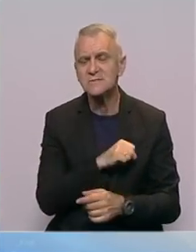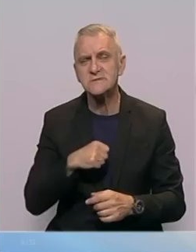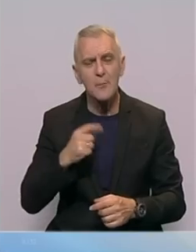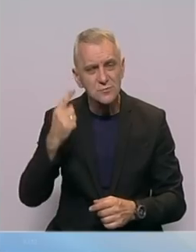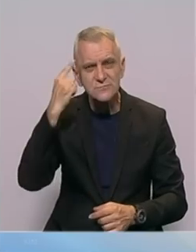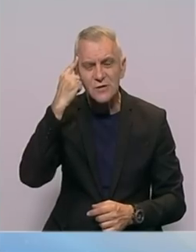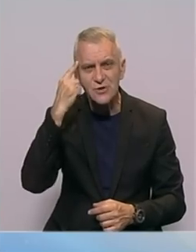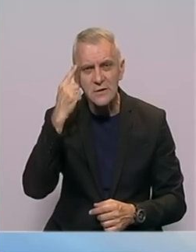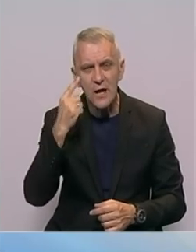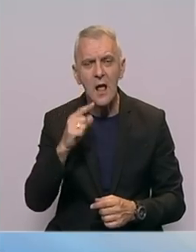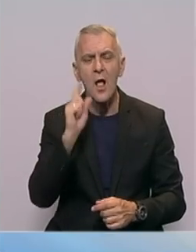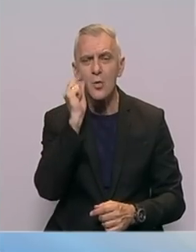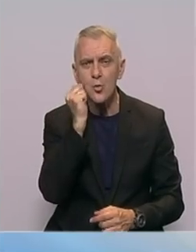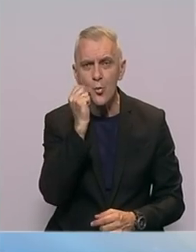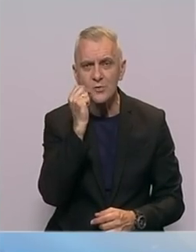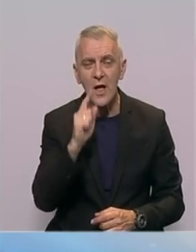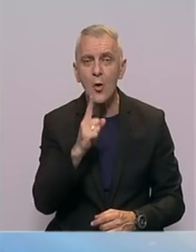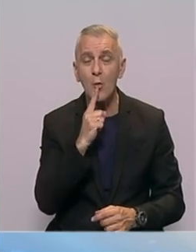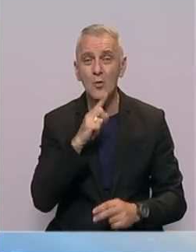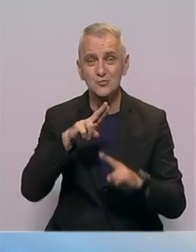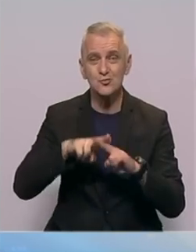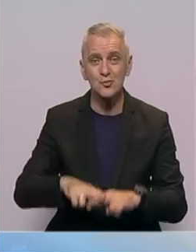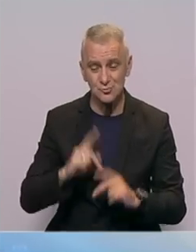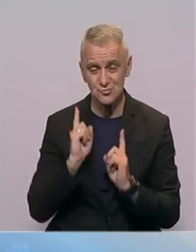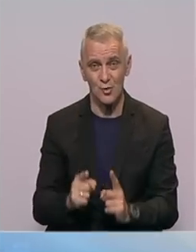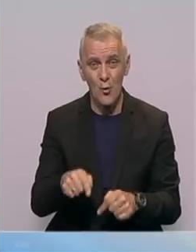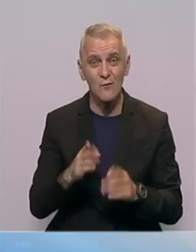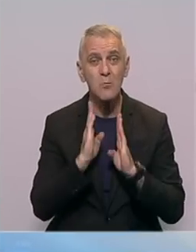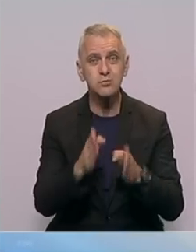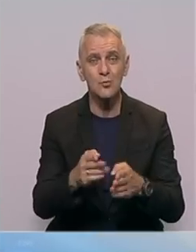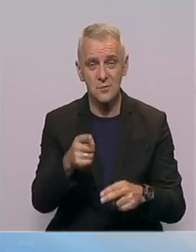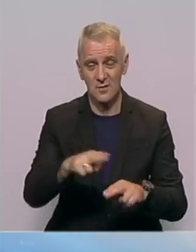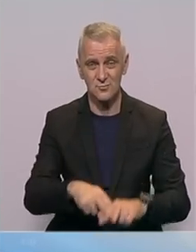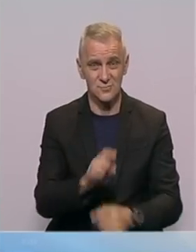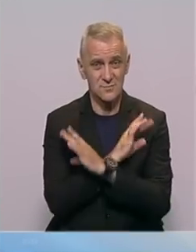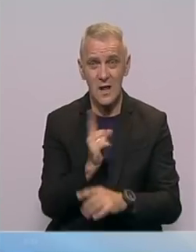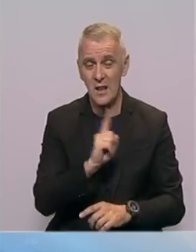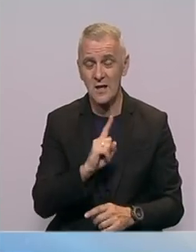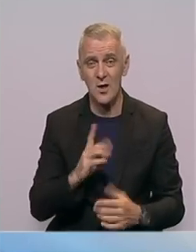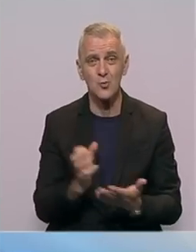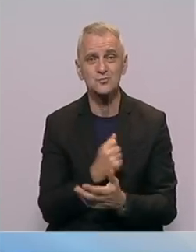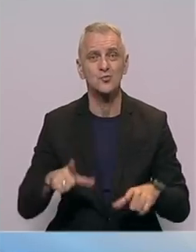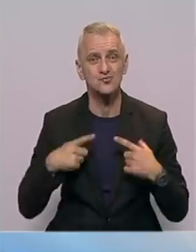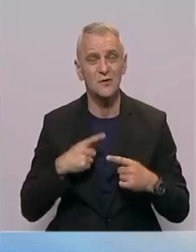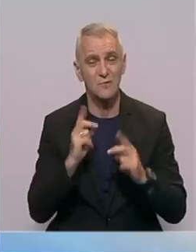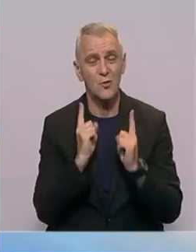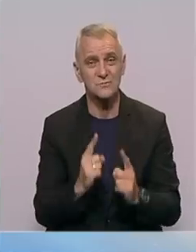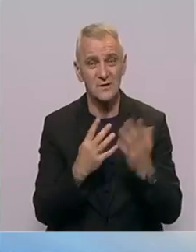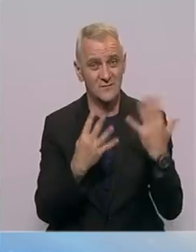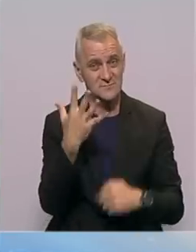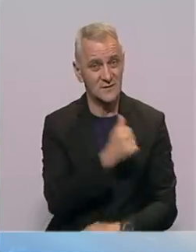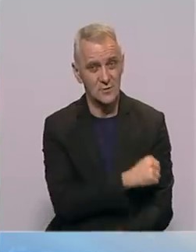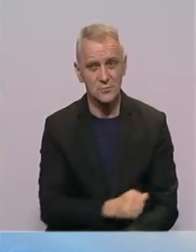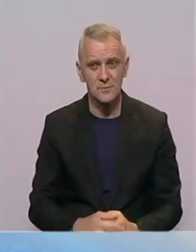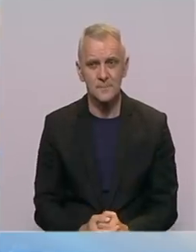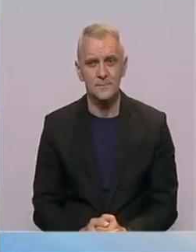sjećanje na ljude koji su ostali na ovom putu, koji nisu uspjeli preživjeti 1995. Pa,